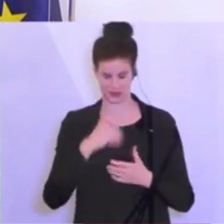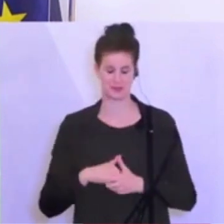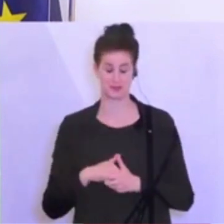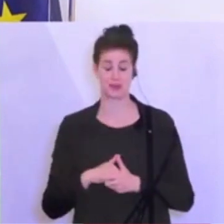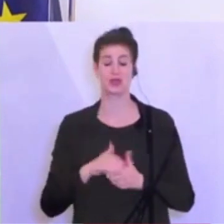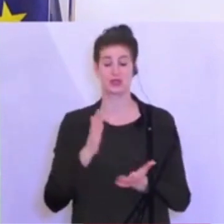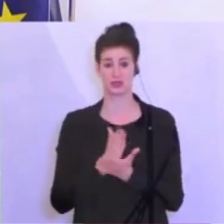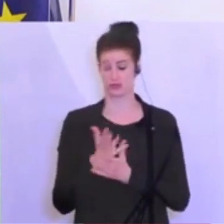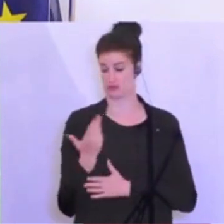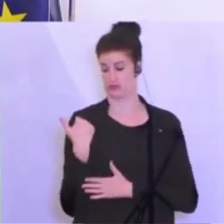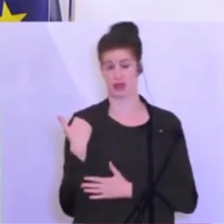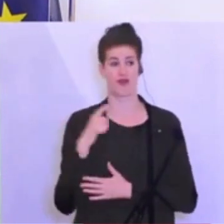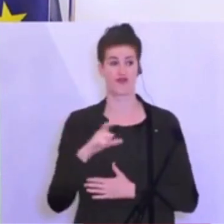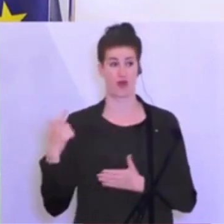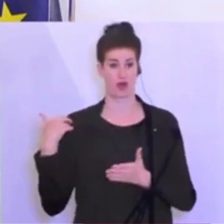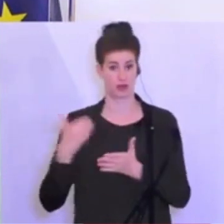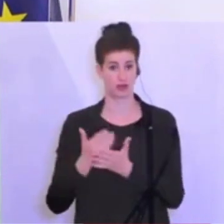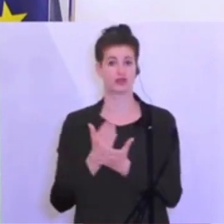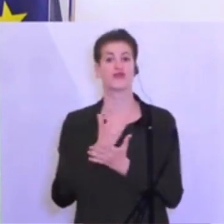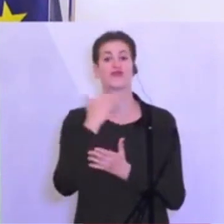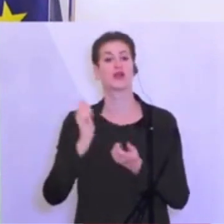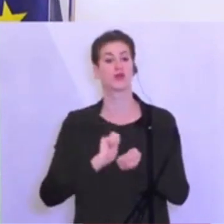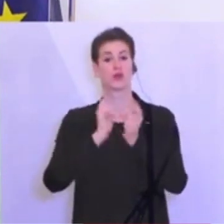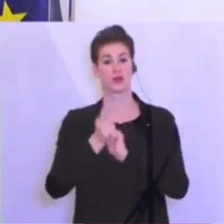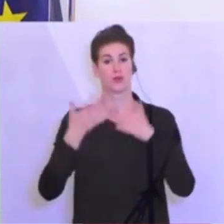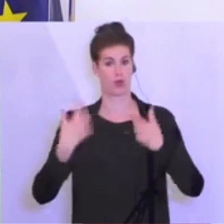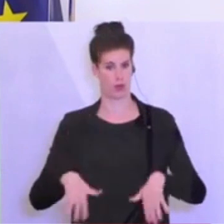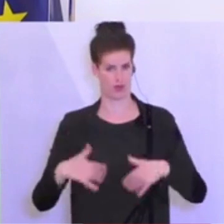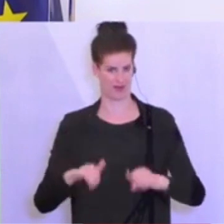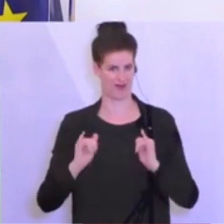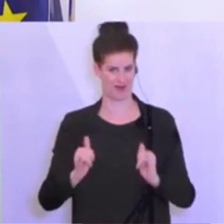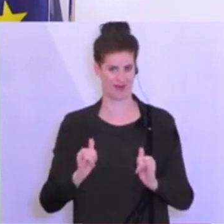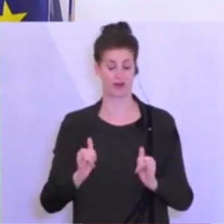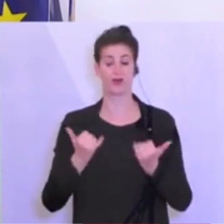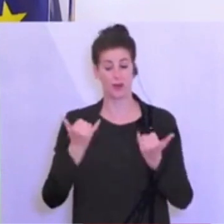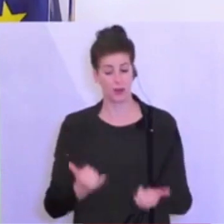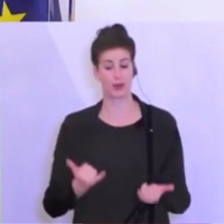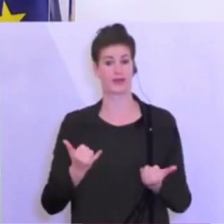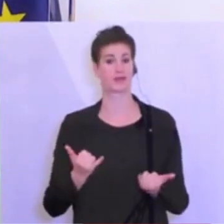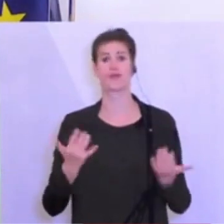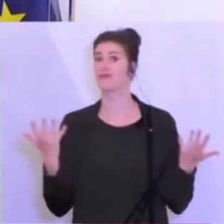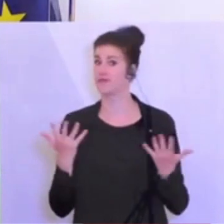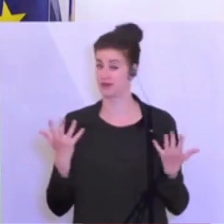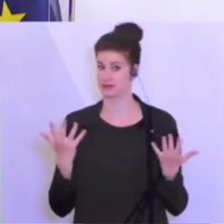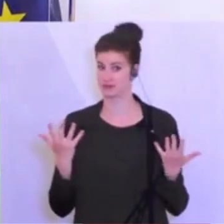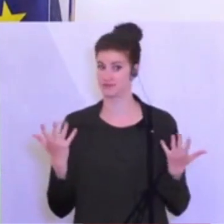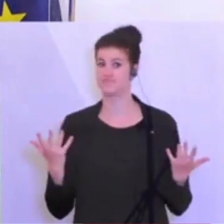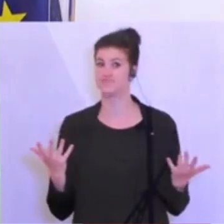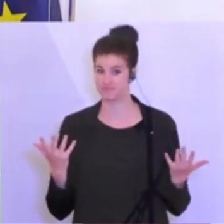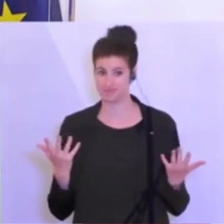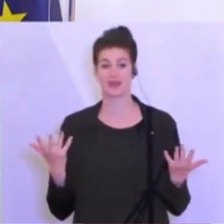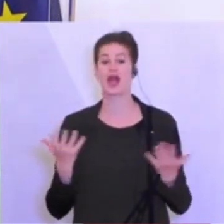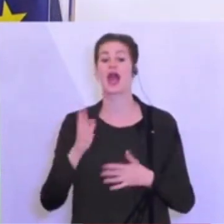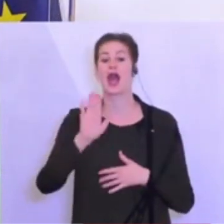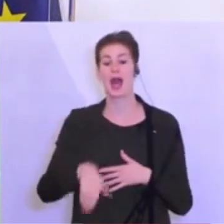wir bereits in den letzten Wochen setzen konnten, ist es aus heutiger Sicht möglich, dass wir ab